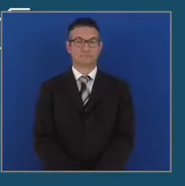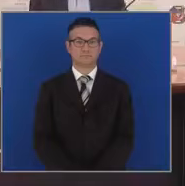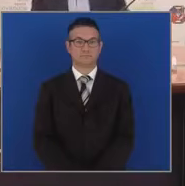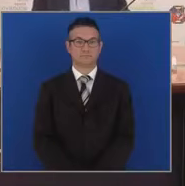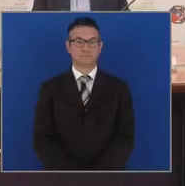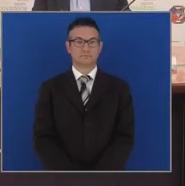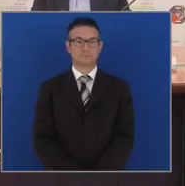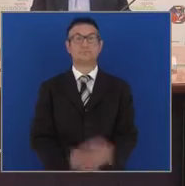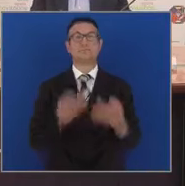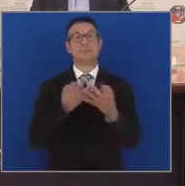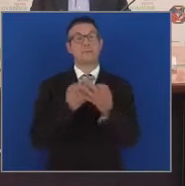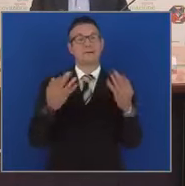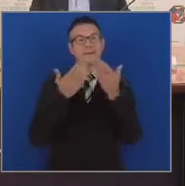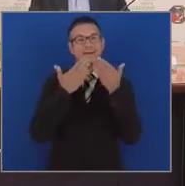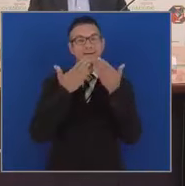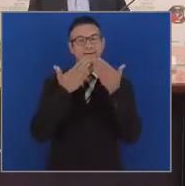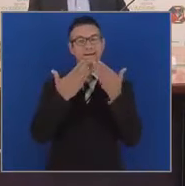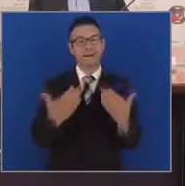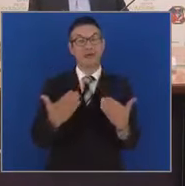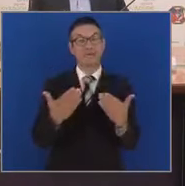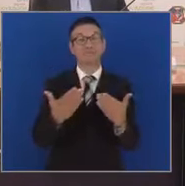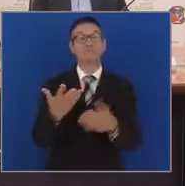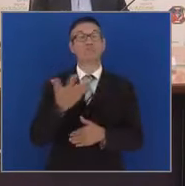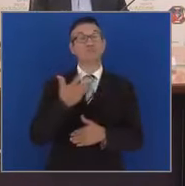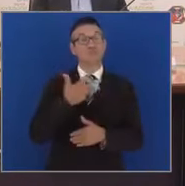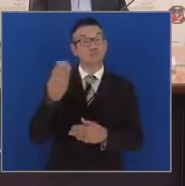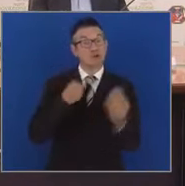Thank you very if you have any questions,